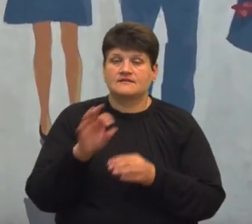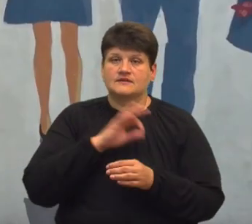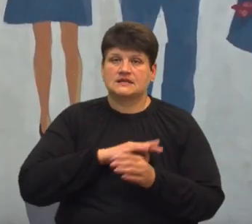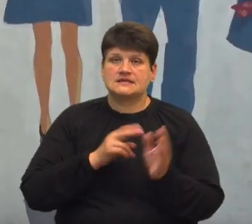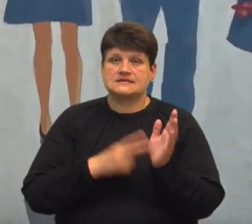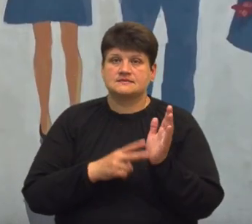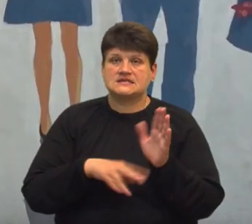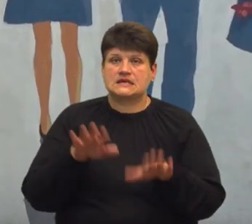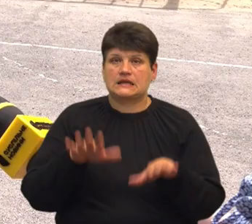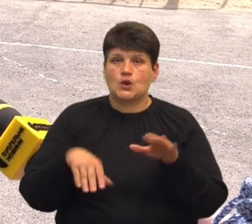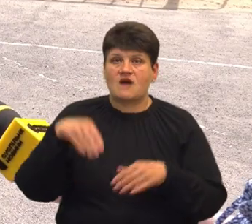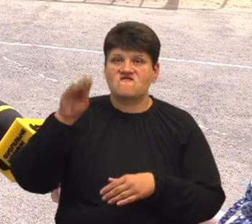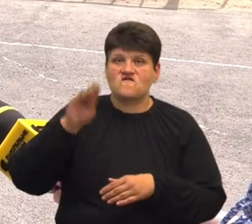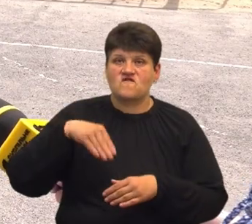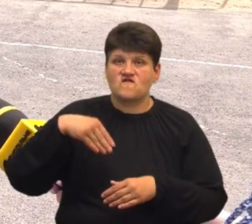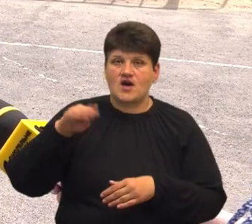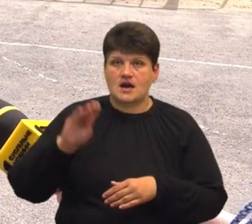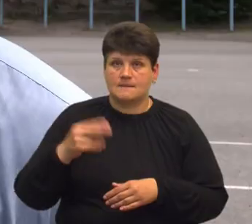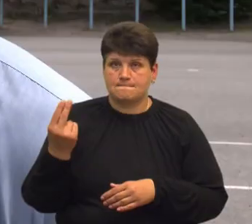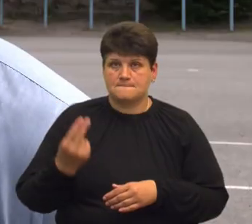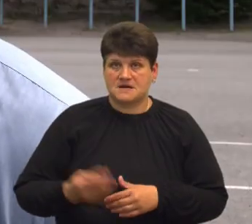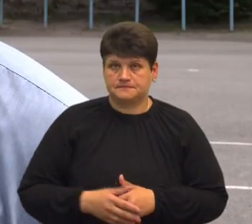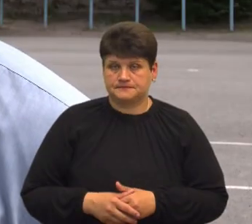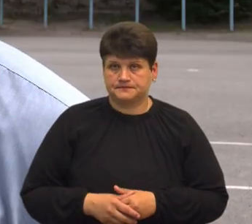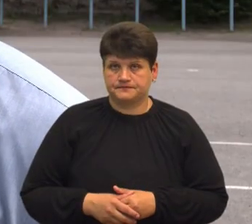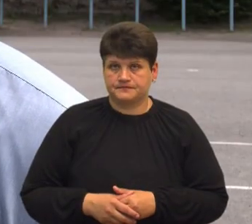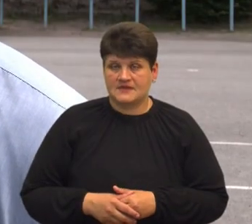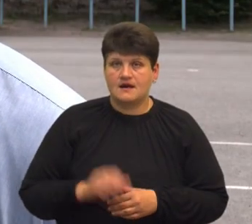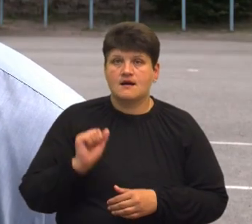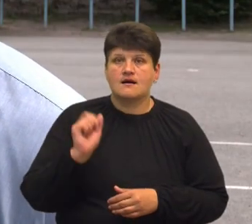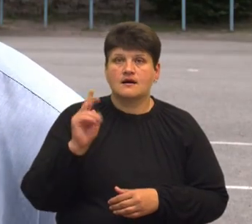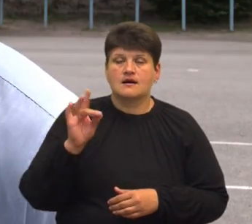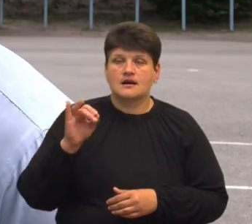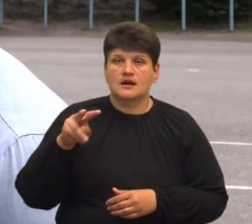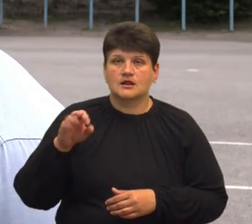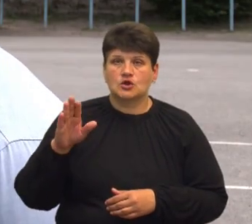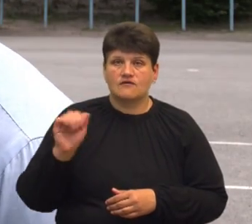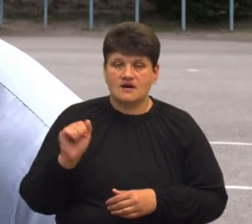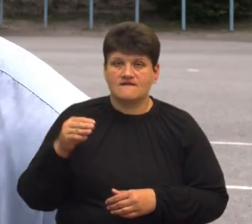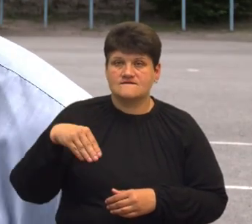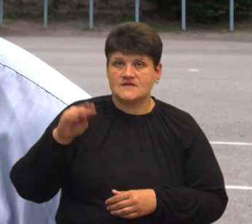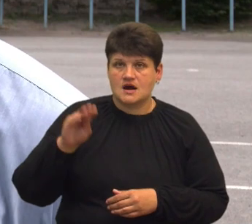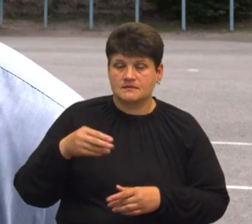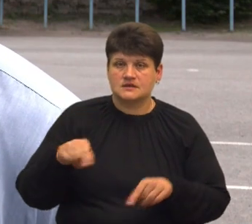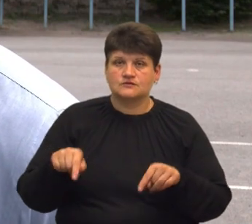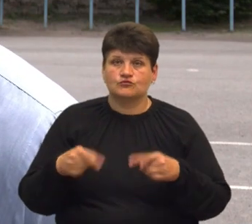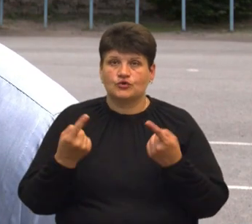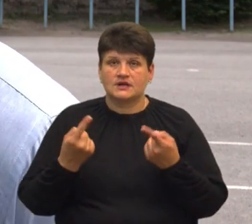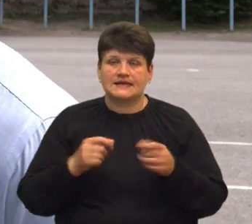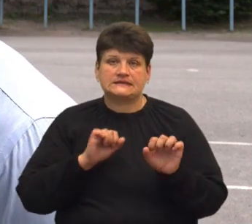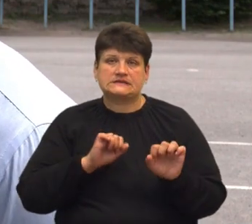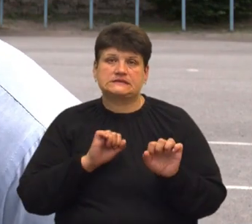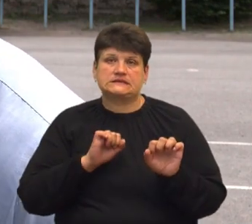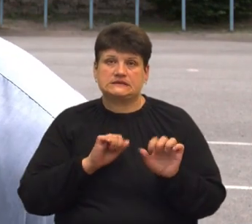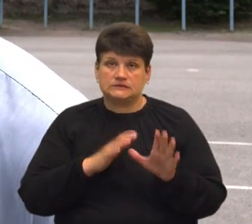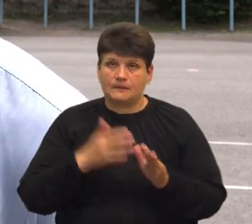кілограмів фарби, розповів Олександр Лангер. Акрилова фарба на гумовій основі дозволяє створити ефект захисної плівки,